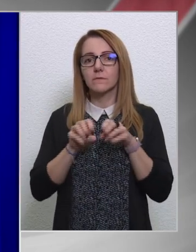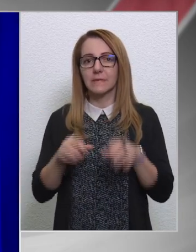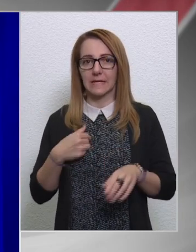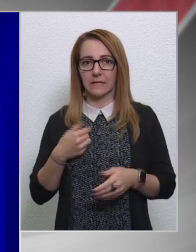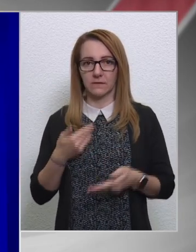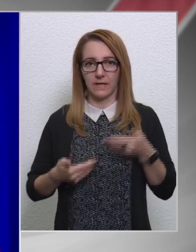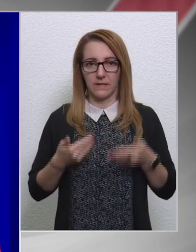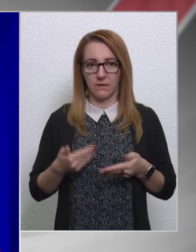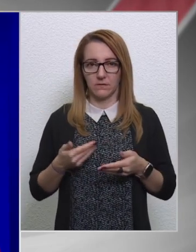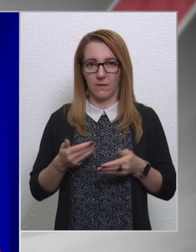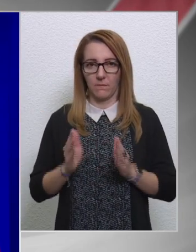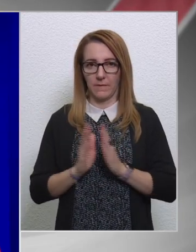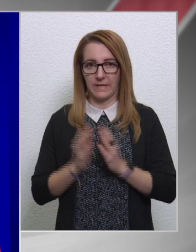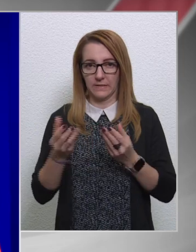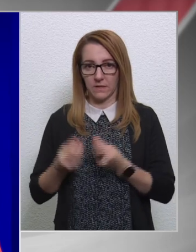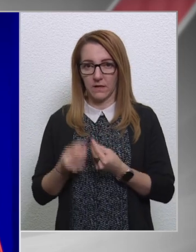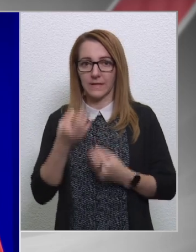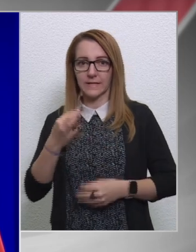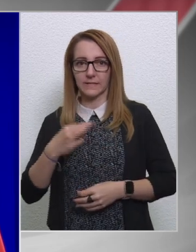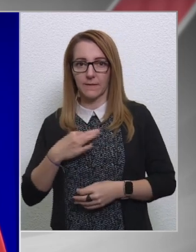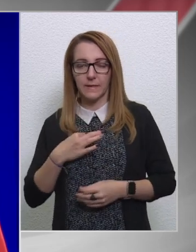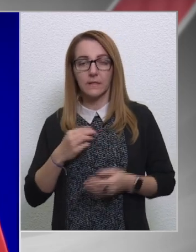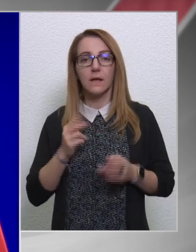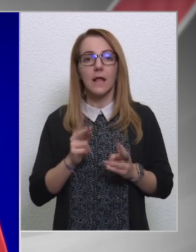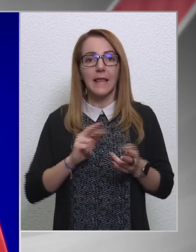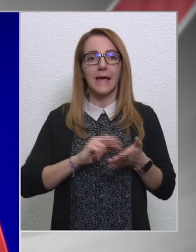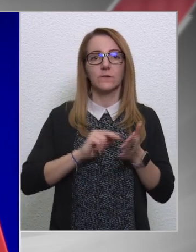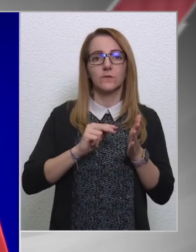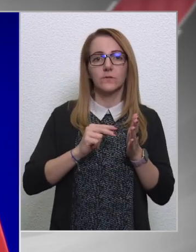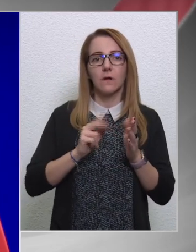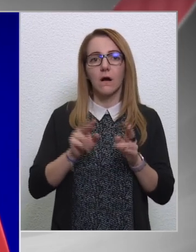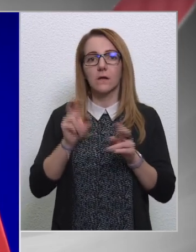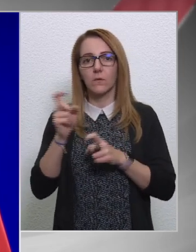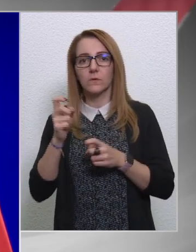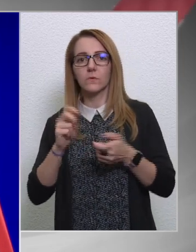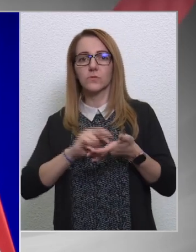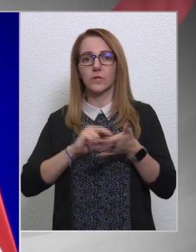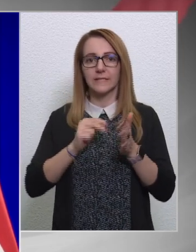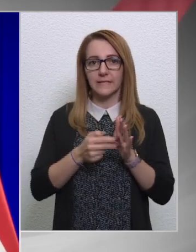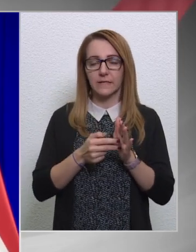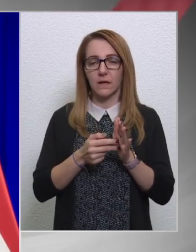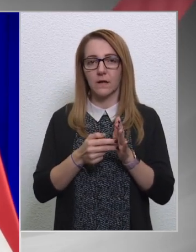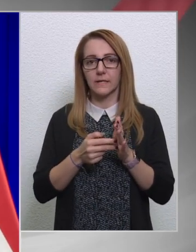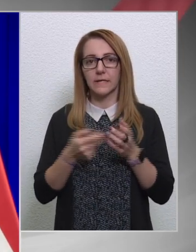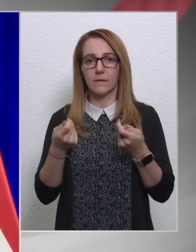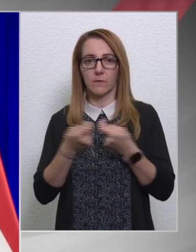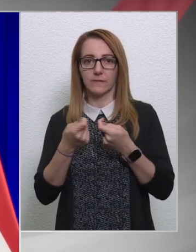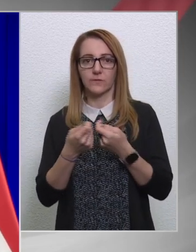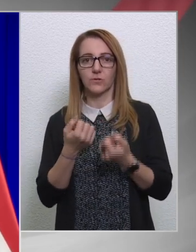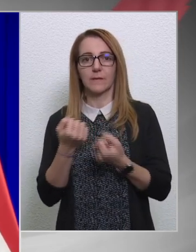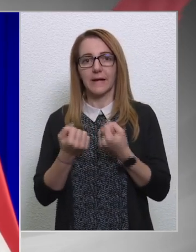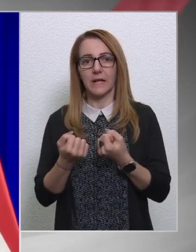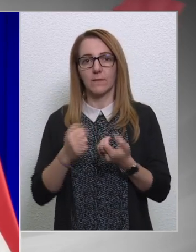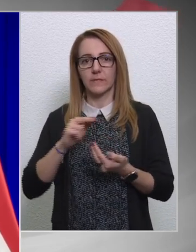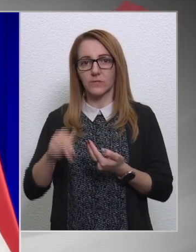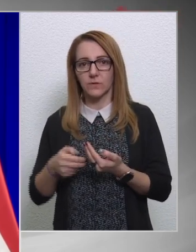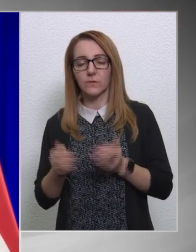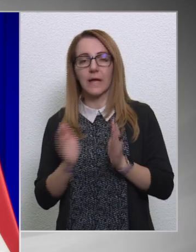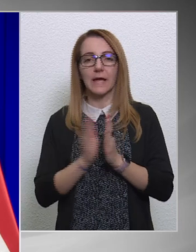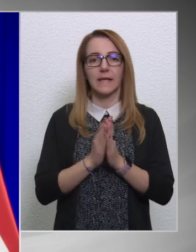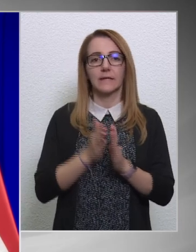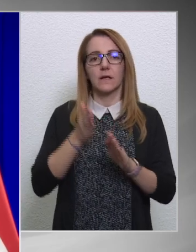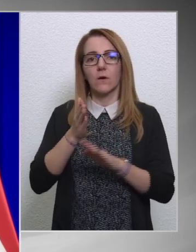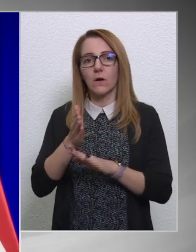Tárgyaltam egyházakkal? Kérdezem én. Az lehet, hogy arra gondol, hogy stratégiai partnerségi megállapodást kötöttünk egyházakhoz is